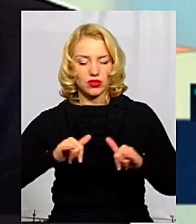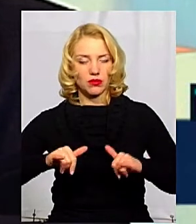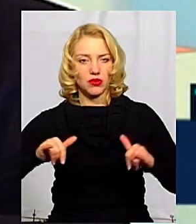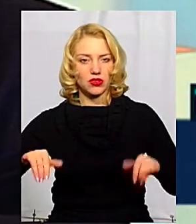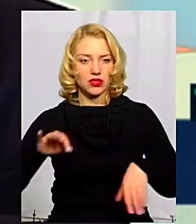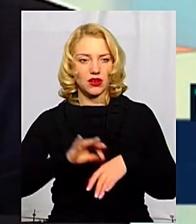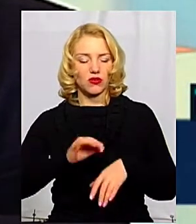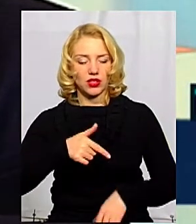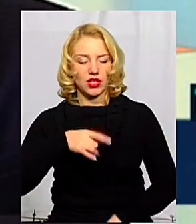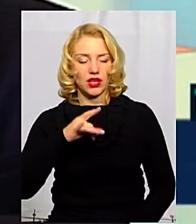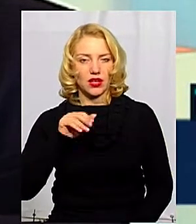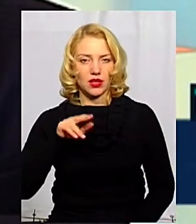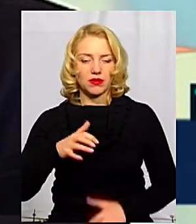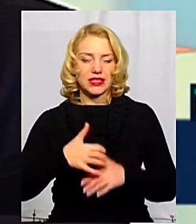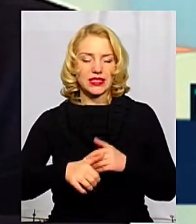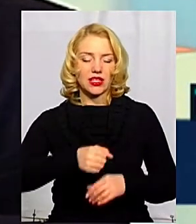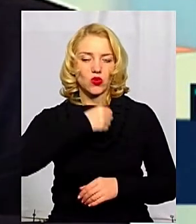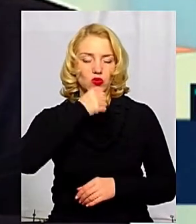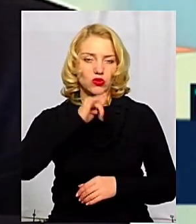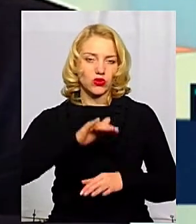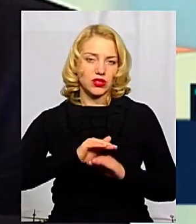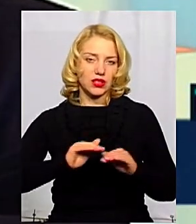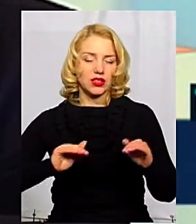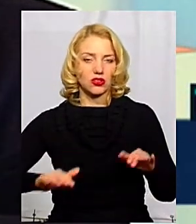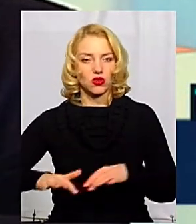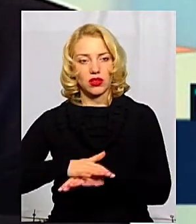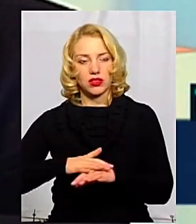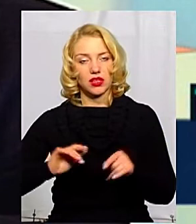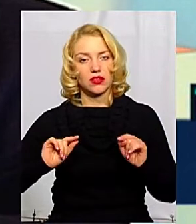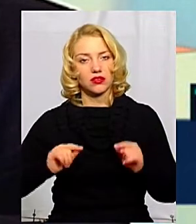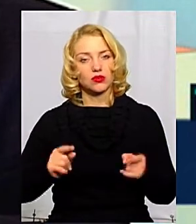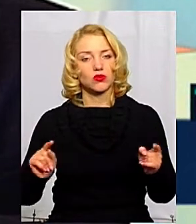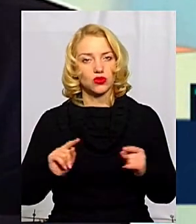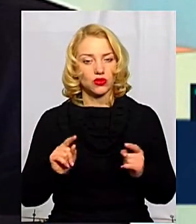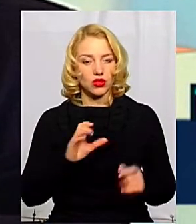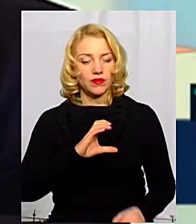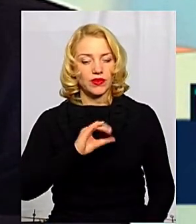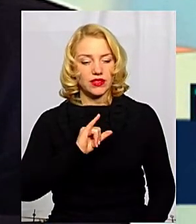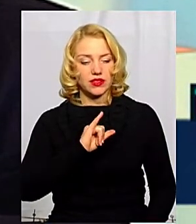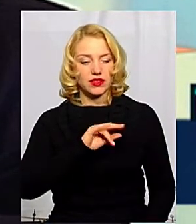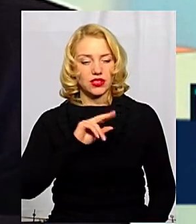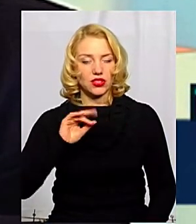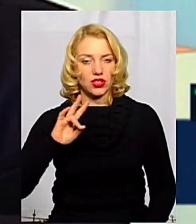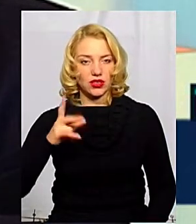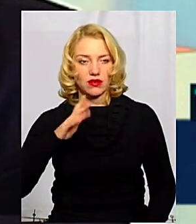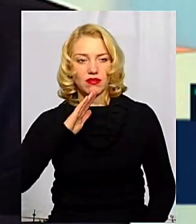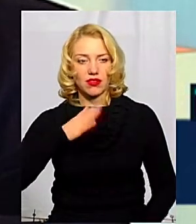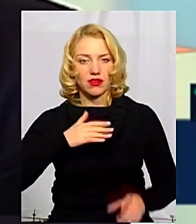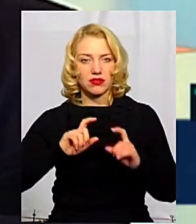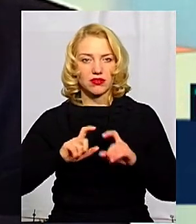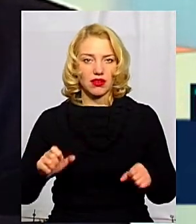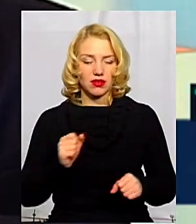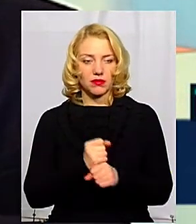захворюваністі на грип серед дорослого і дитячого населення. Тому що в січні наш заклад працює,